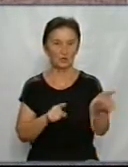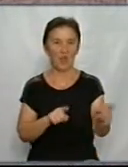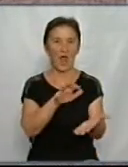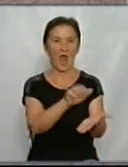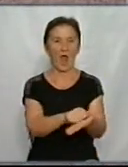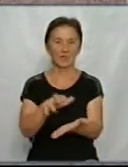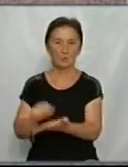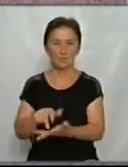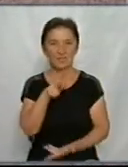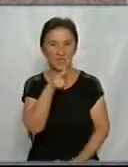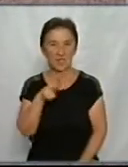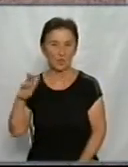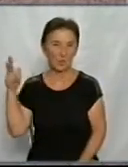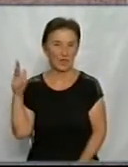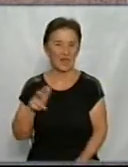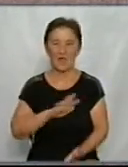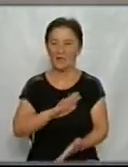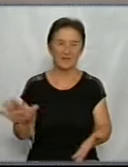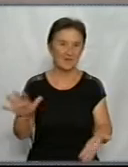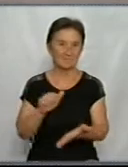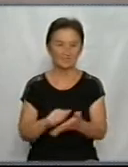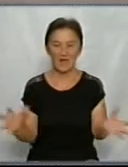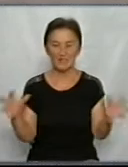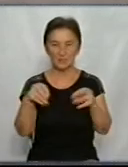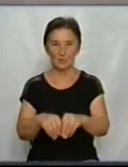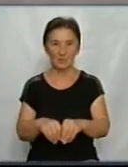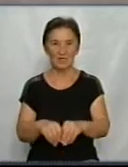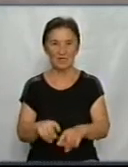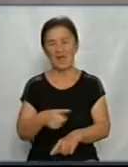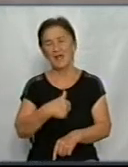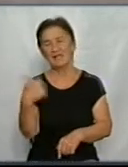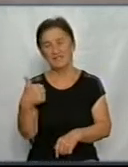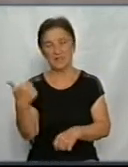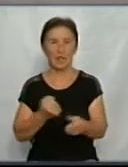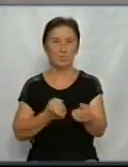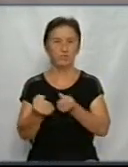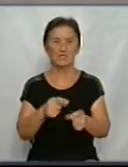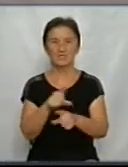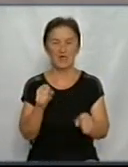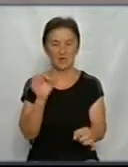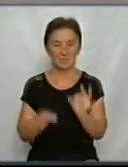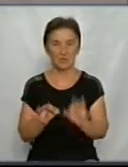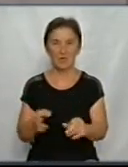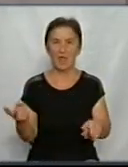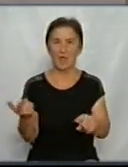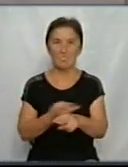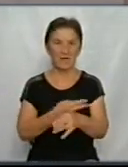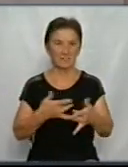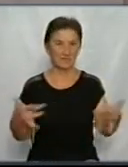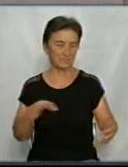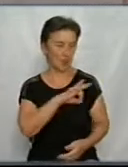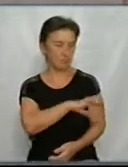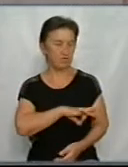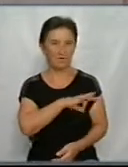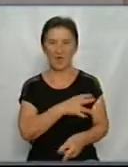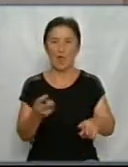ринку, три роки тому не уклали з ними договір суборенди. Ці борці за справедливість, вони без жодної правової підстави,